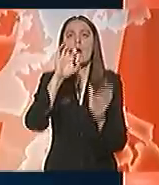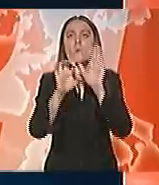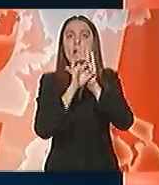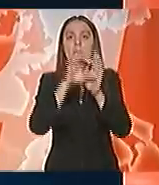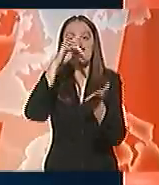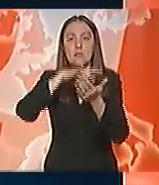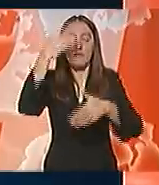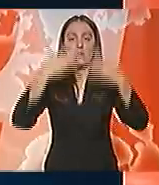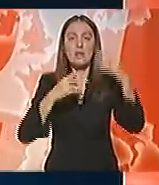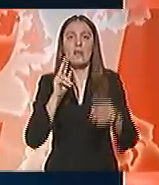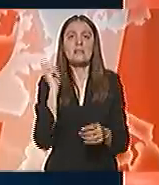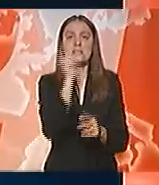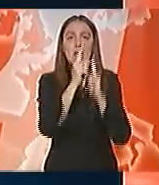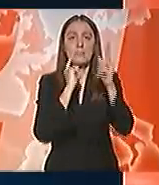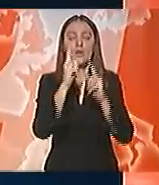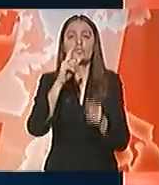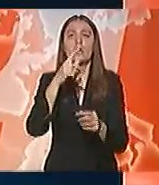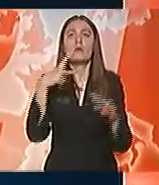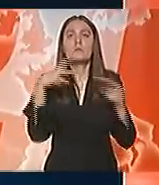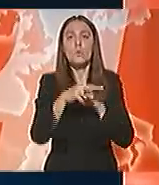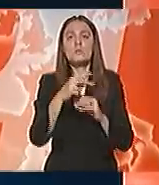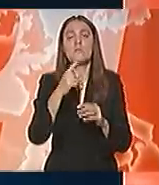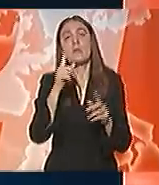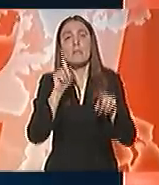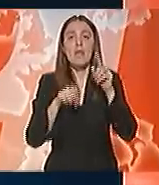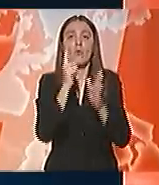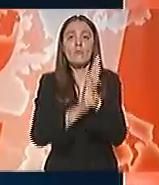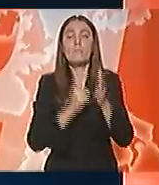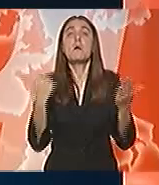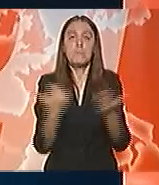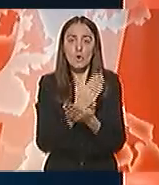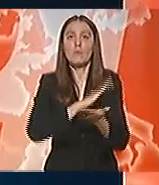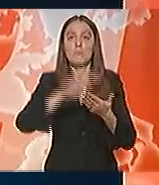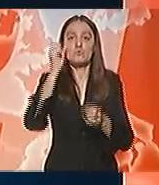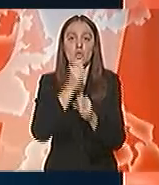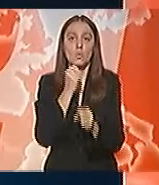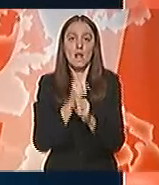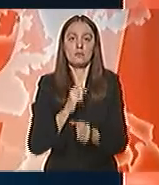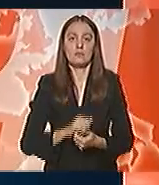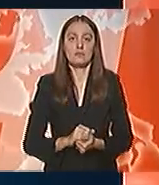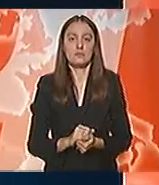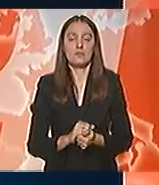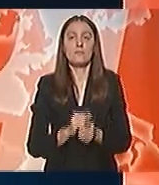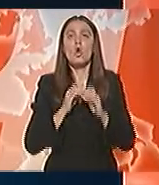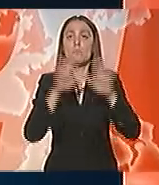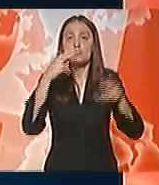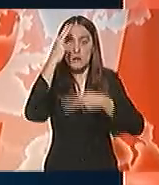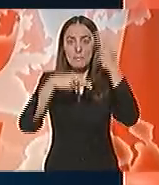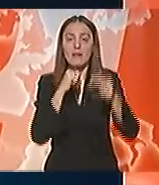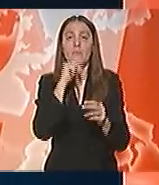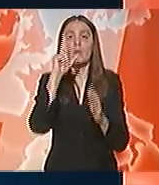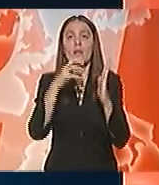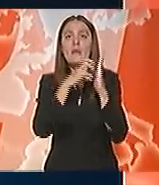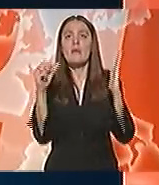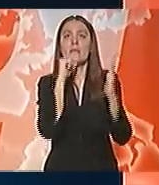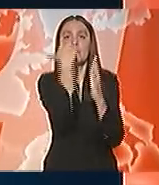Saobraćaj na linijama metroa je zaustavljena na izvesno vreme, ali su kasnije ponovo pušteni u rad. Opširni pregled informacija